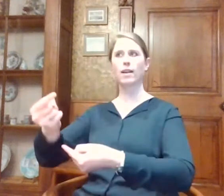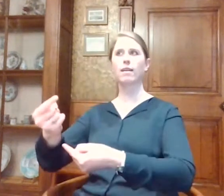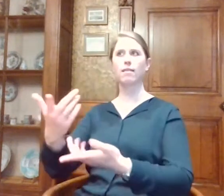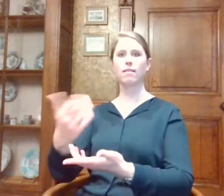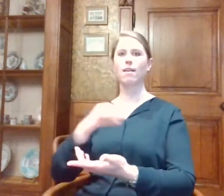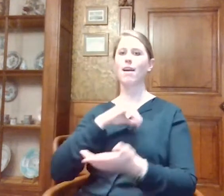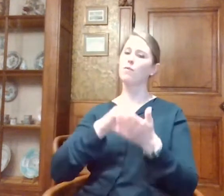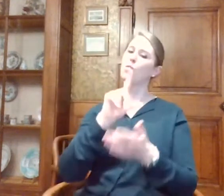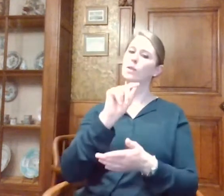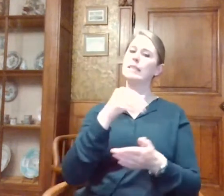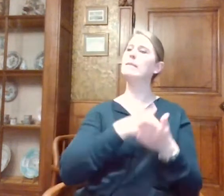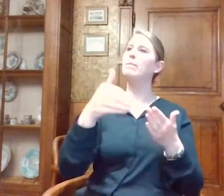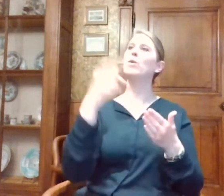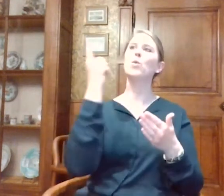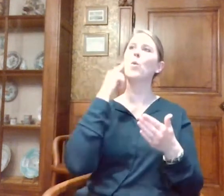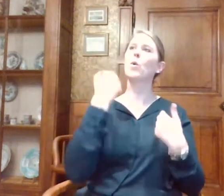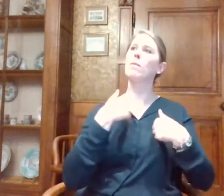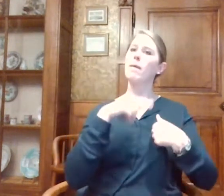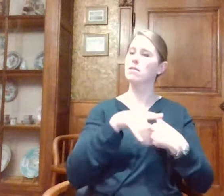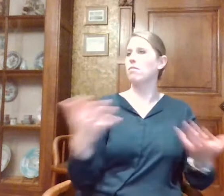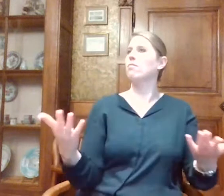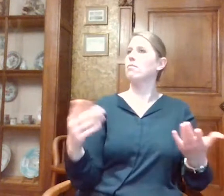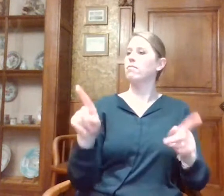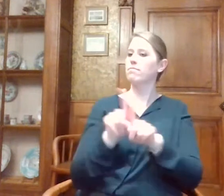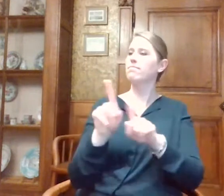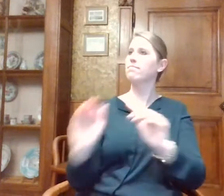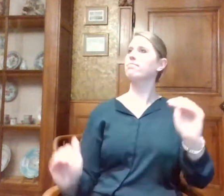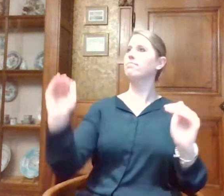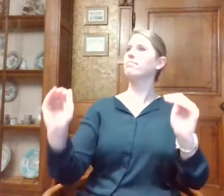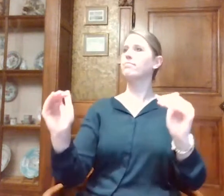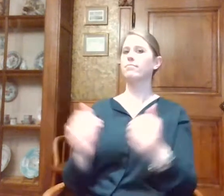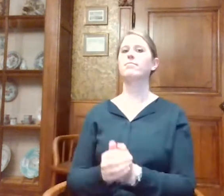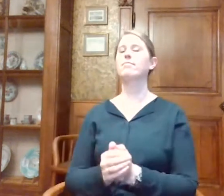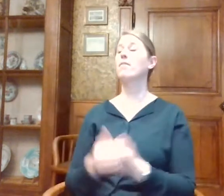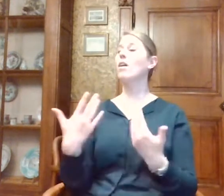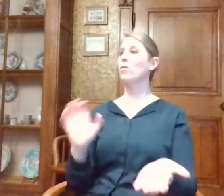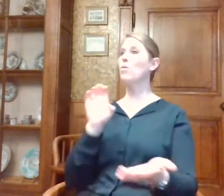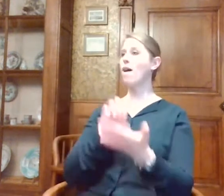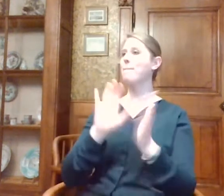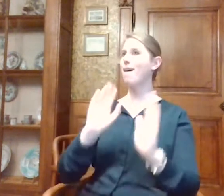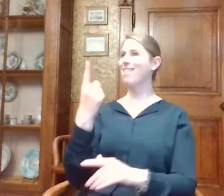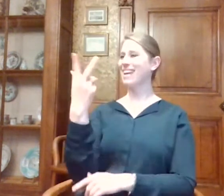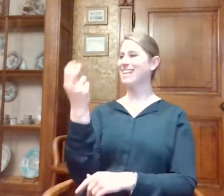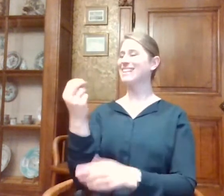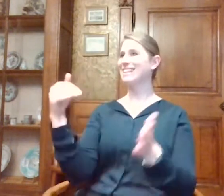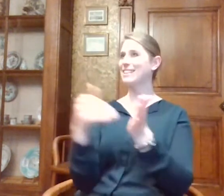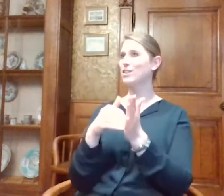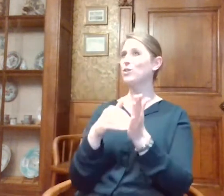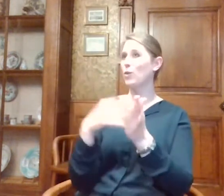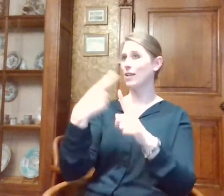miljoen Belgen. Intussen is de app al meer dan 81.000 keer